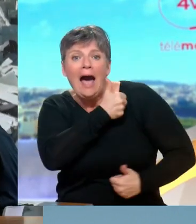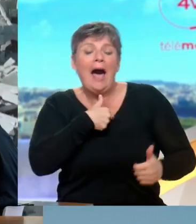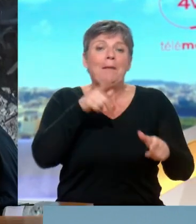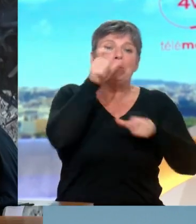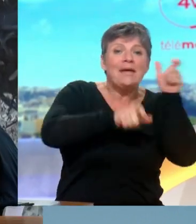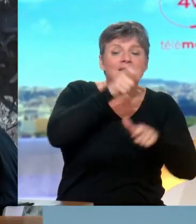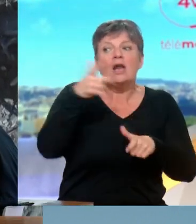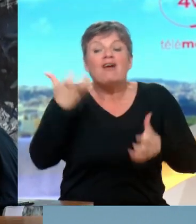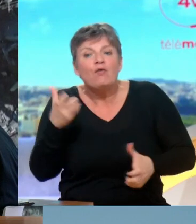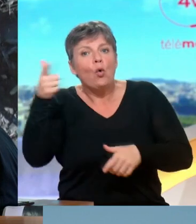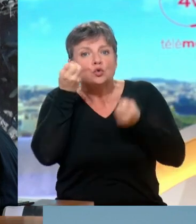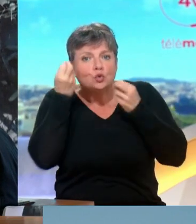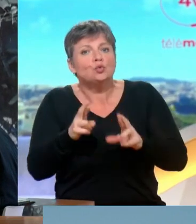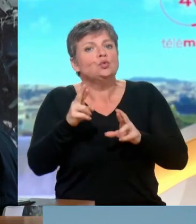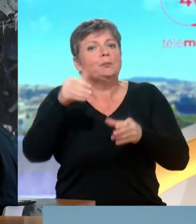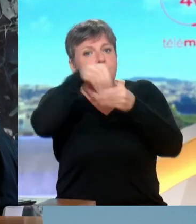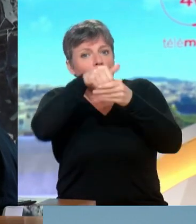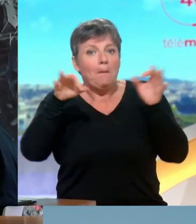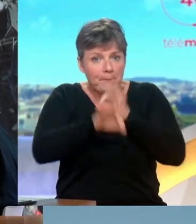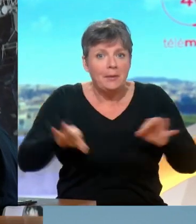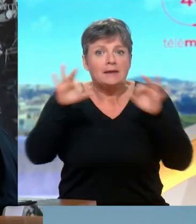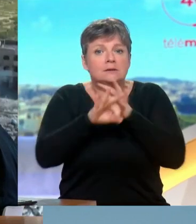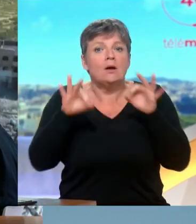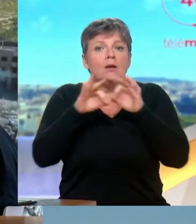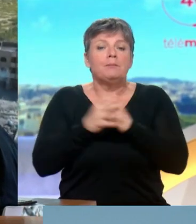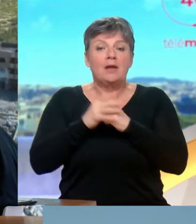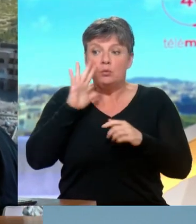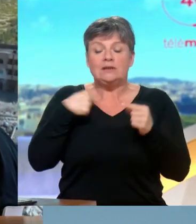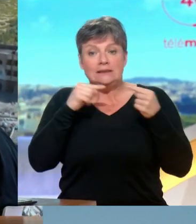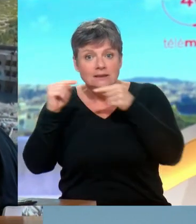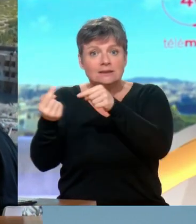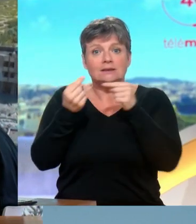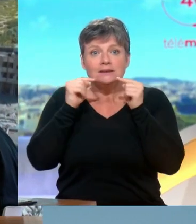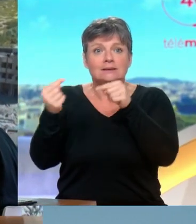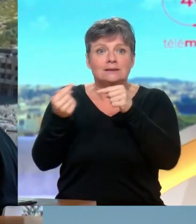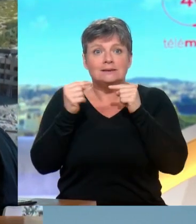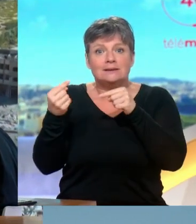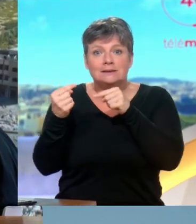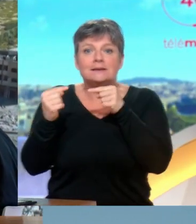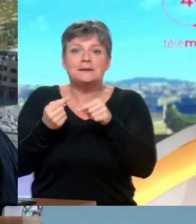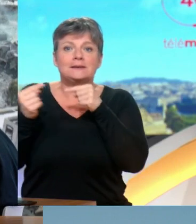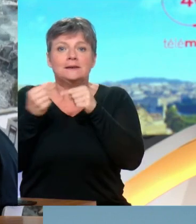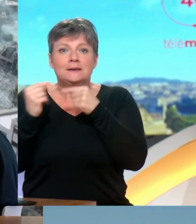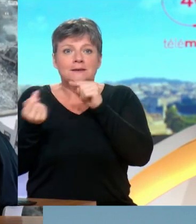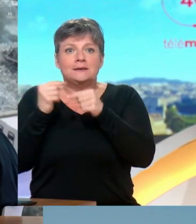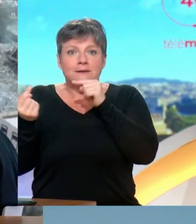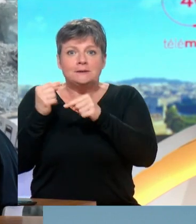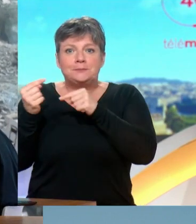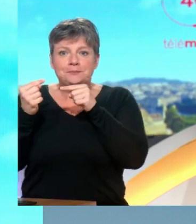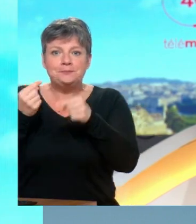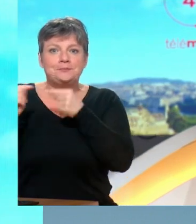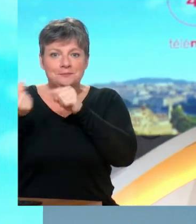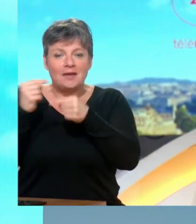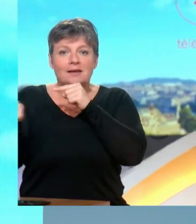donc ils veulent des garanties. Et il y a une négociation qui n'en finit plus. Et pendant ce temps, on a des populations, des dizaines, des centaines de milliers de